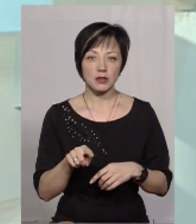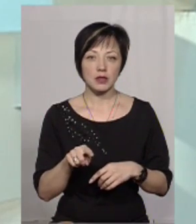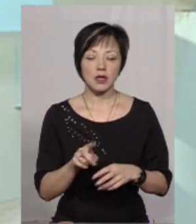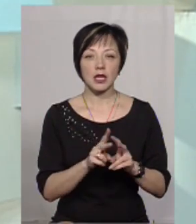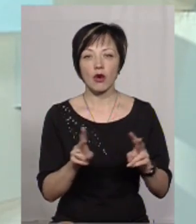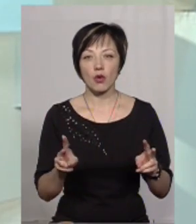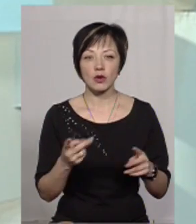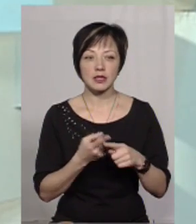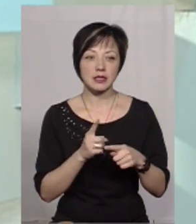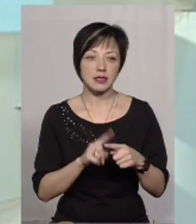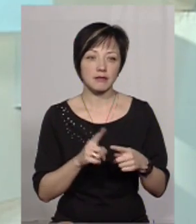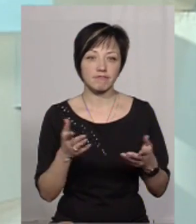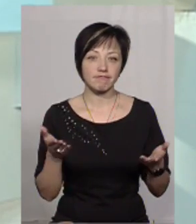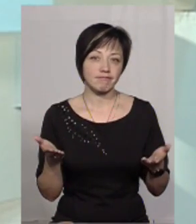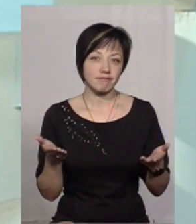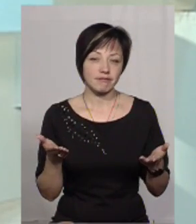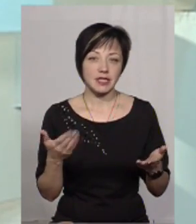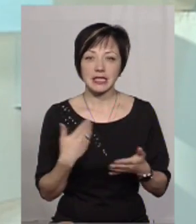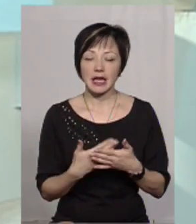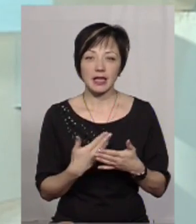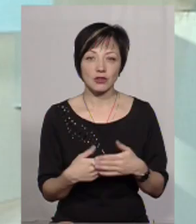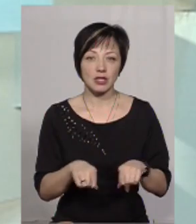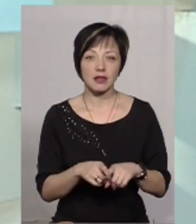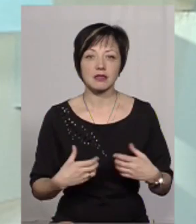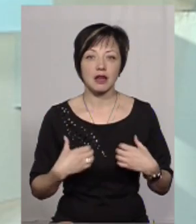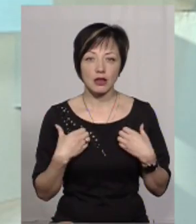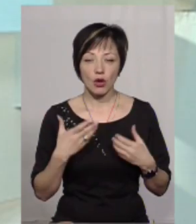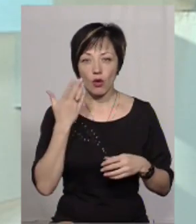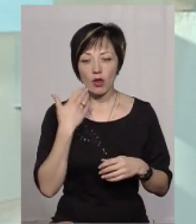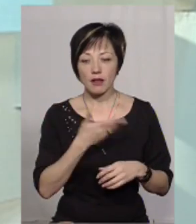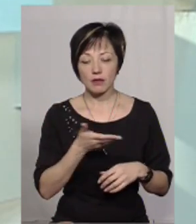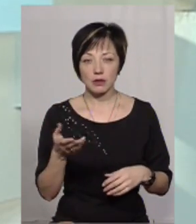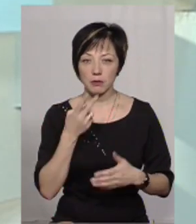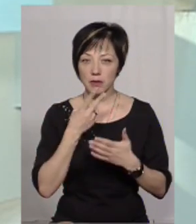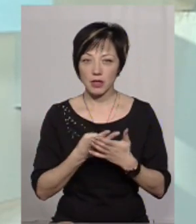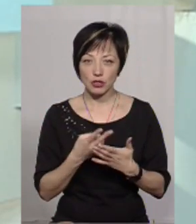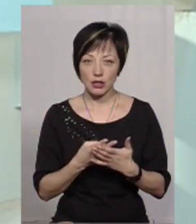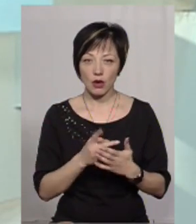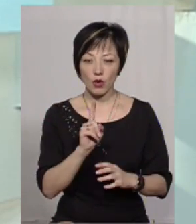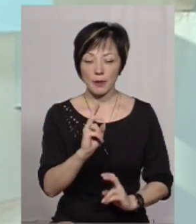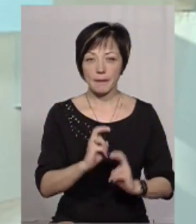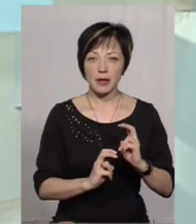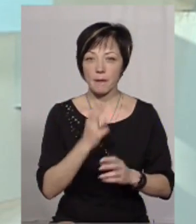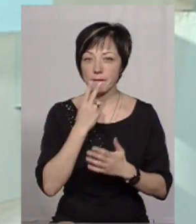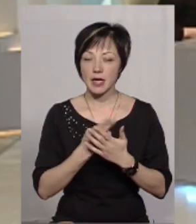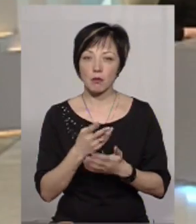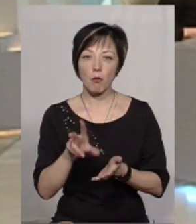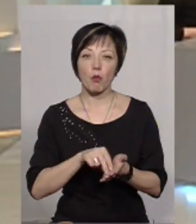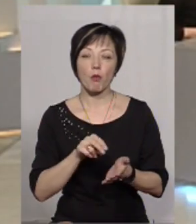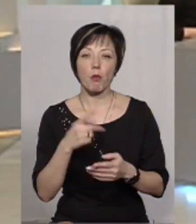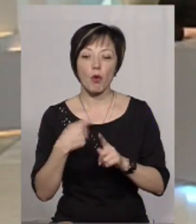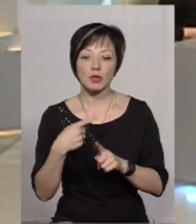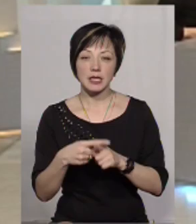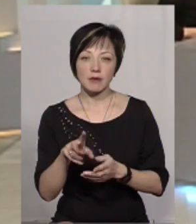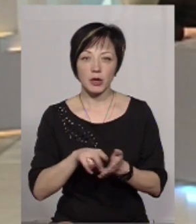знаєте, для когось це тереінкогніта, тобто, ну, здається, що це так страшно. І коли вони бачать, коли одні підприємці бачать позитивний приклад